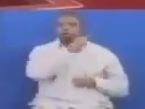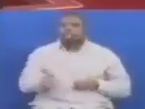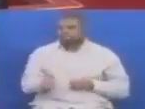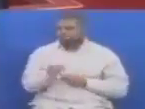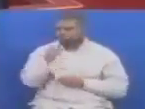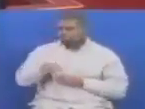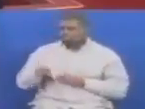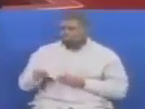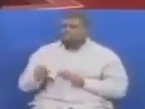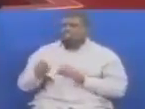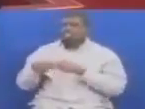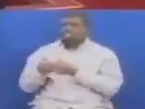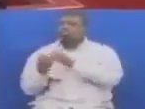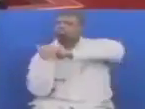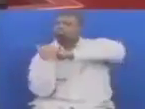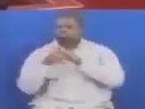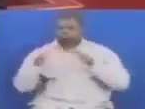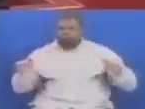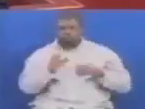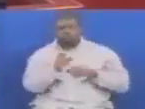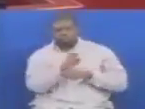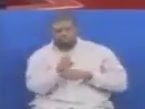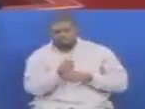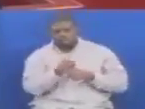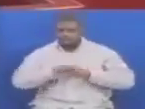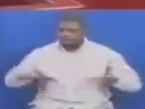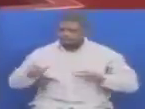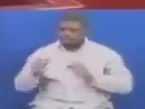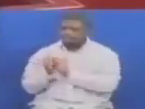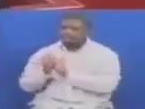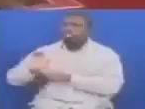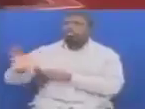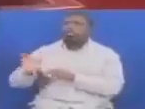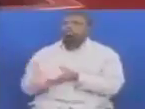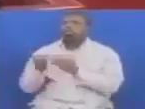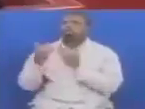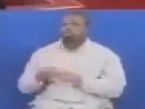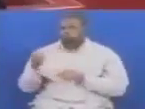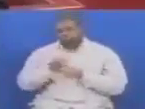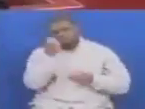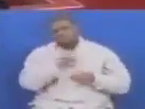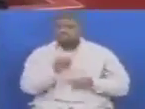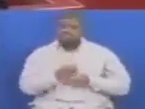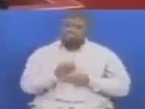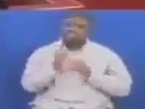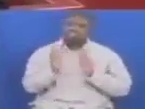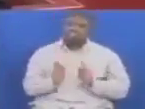Bali kulinda kama ambavyo nimesema Kulinda amani na amali zao Ili tuweze kufanya kazi kama ambavyo